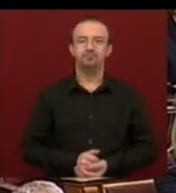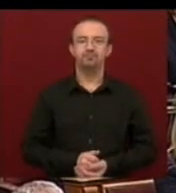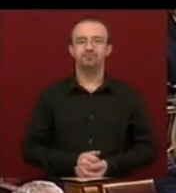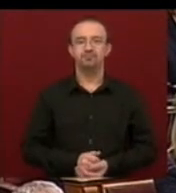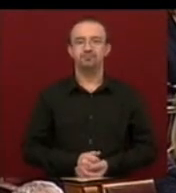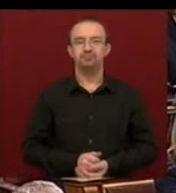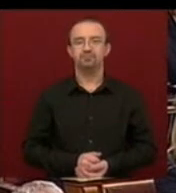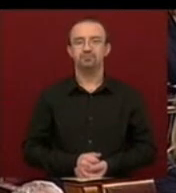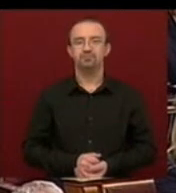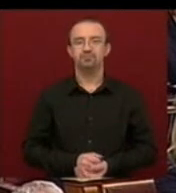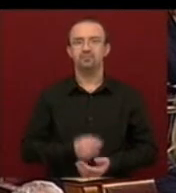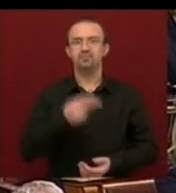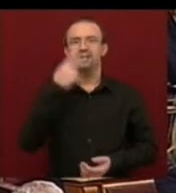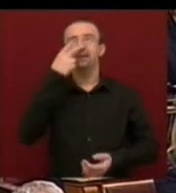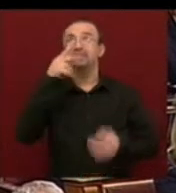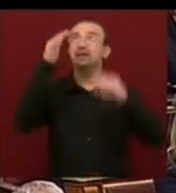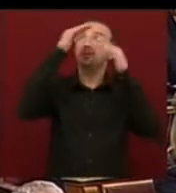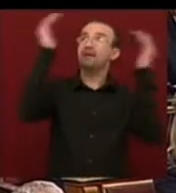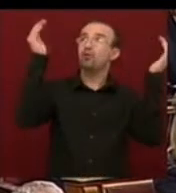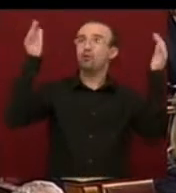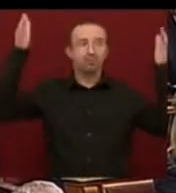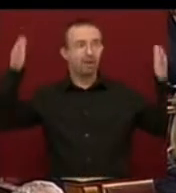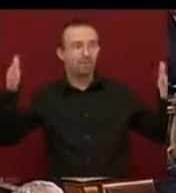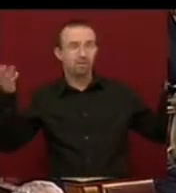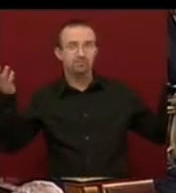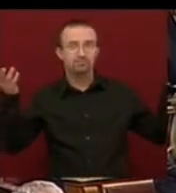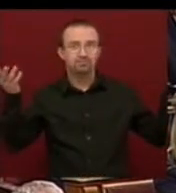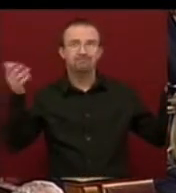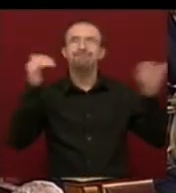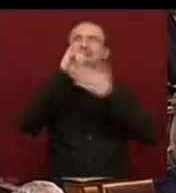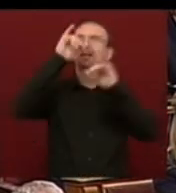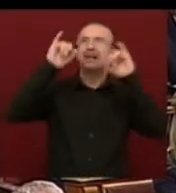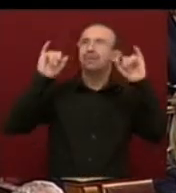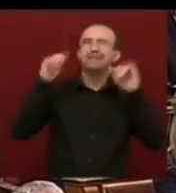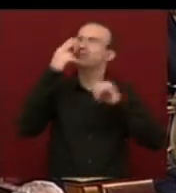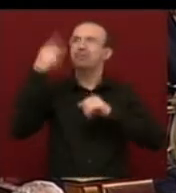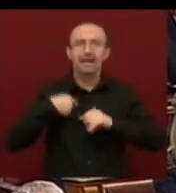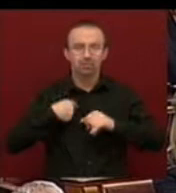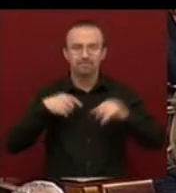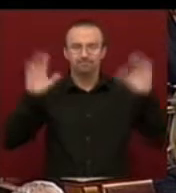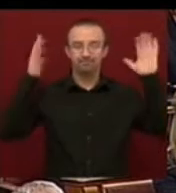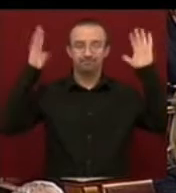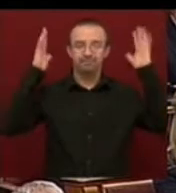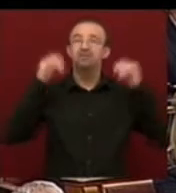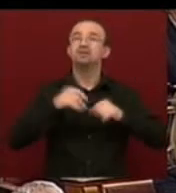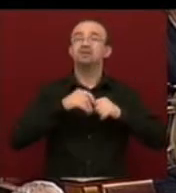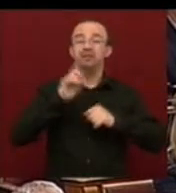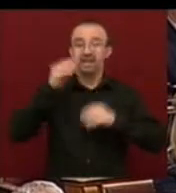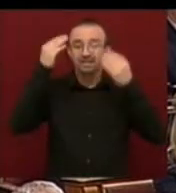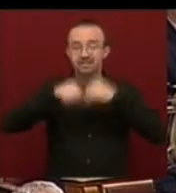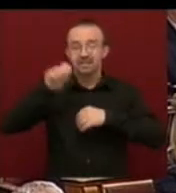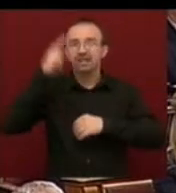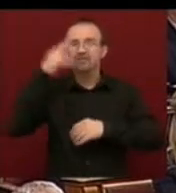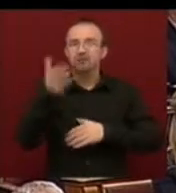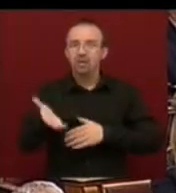Nézem a tetőt, nézem a plafont, repedések nem látszanak, de tisztelt képviselő